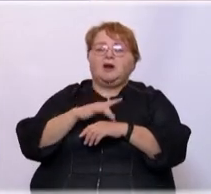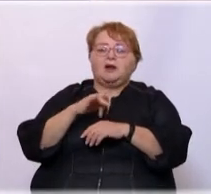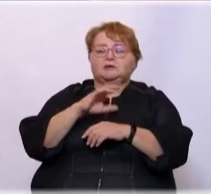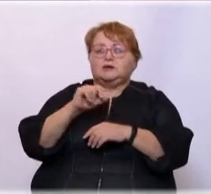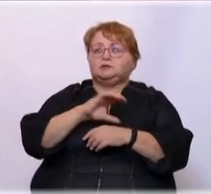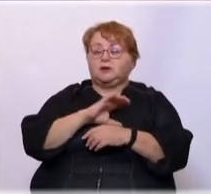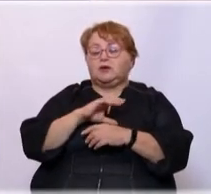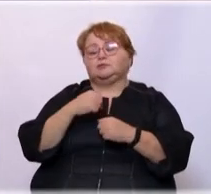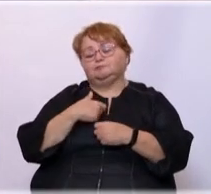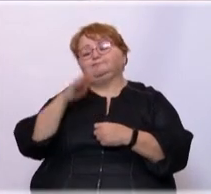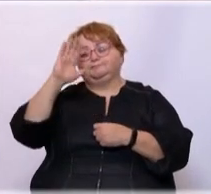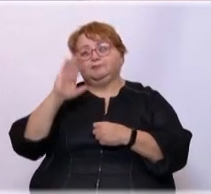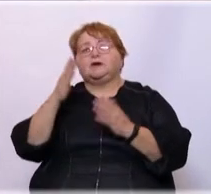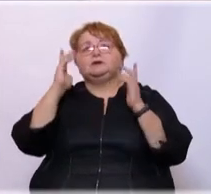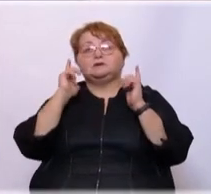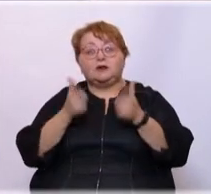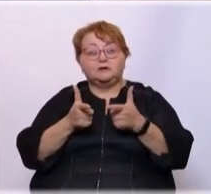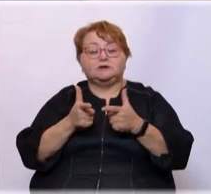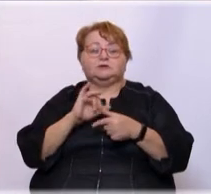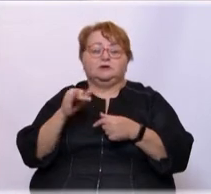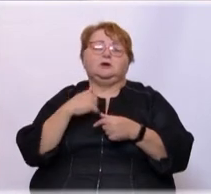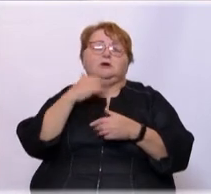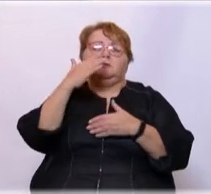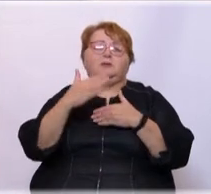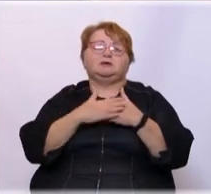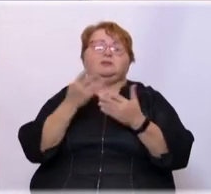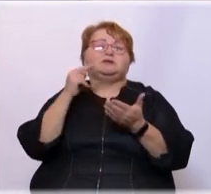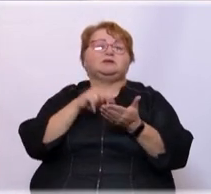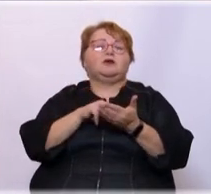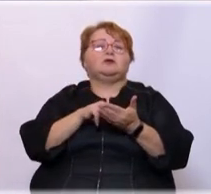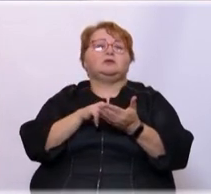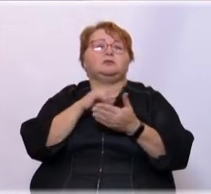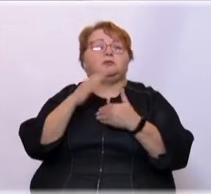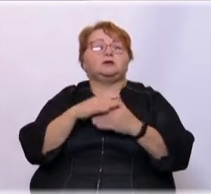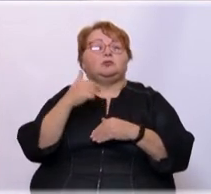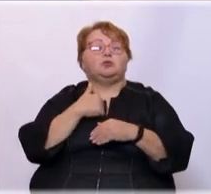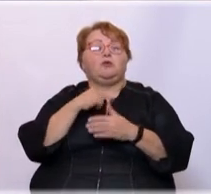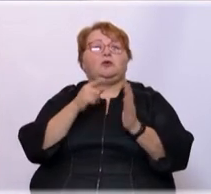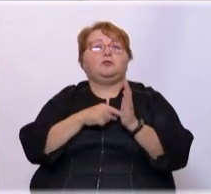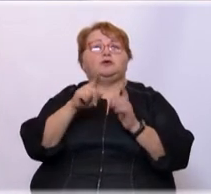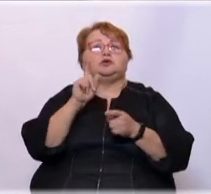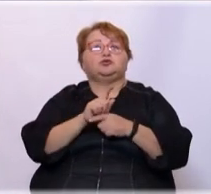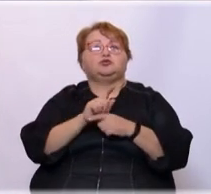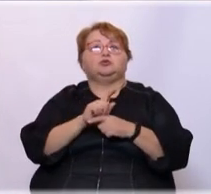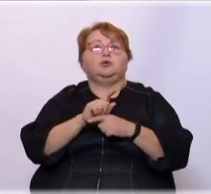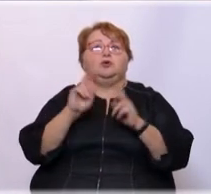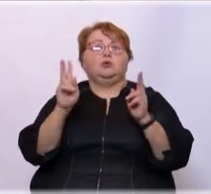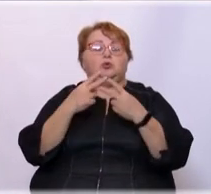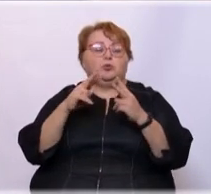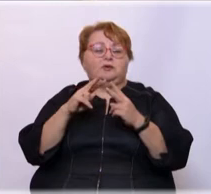согласился. Естественно, там он поставил передо вопрос Старостин. Да, вы должны возглавить клуб болельщиков